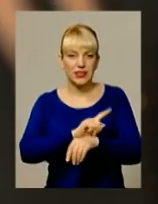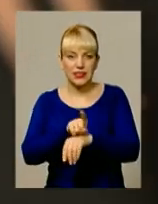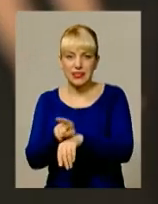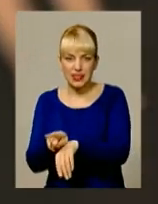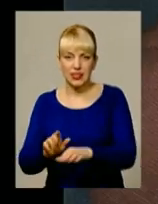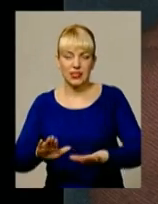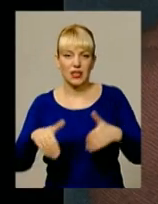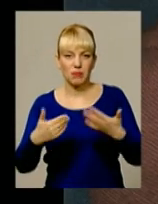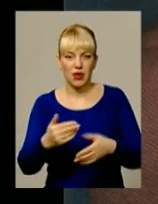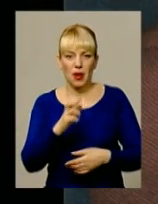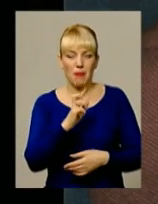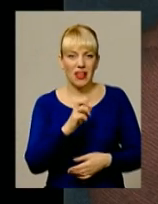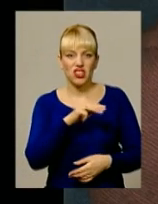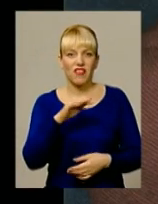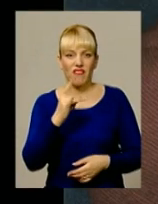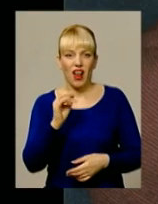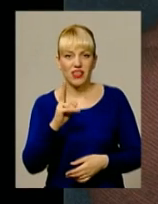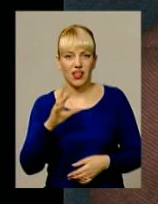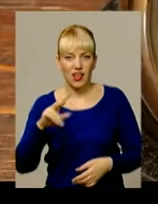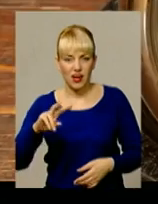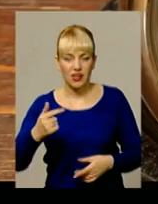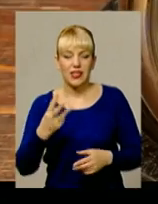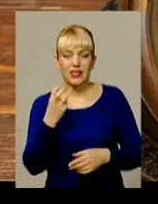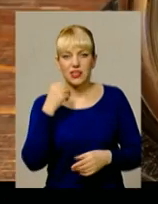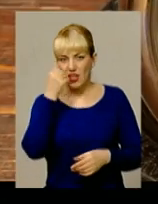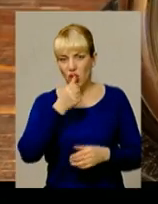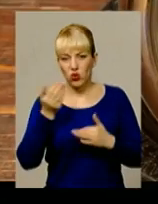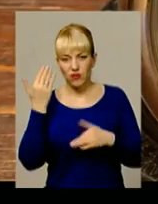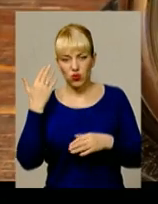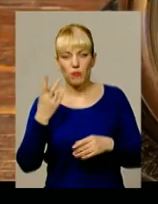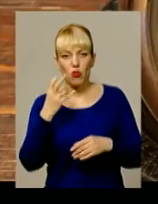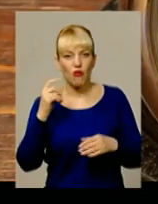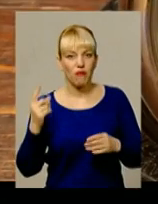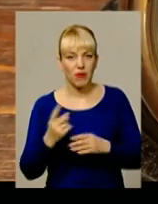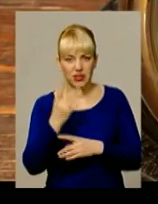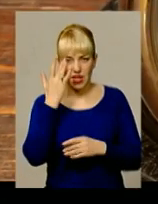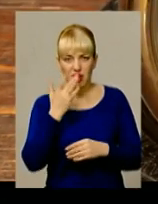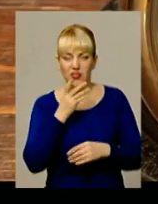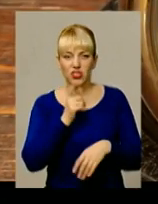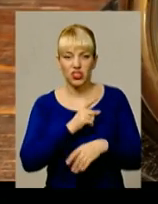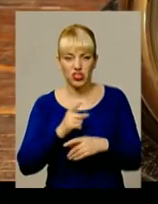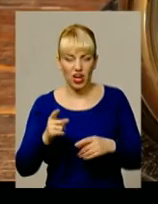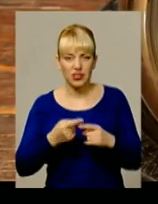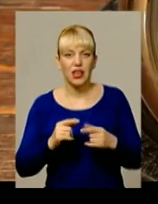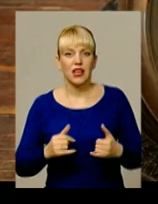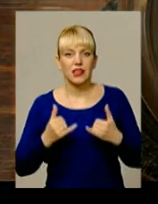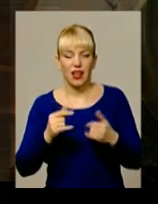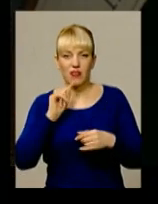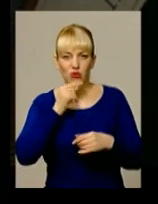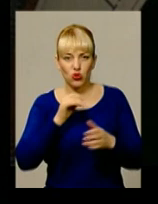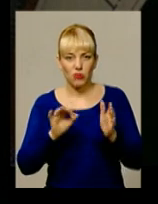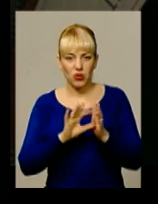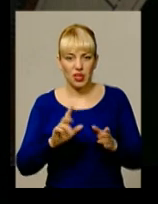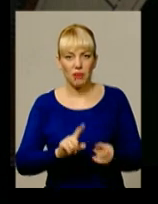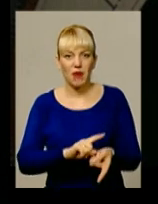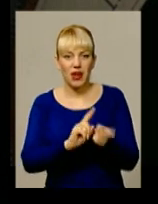запропонував Бенджамін Франклін майже 300 років тому. Однак вперше на літній час задля економії електроенергії перейшли